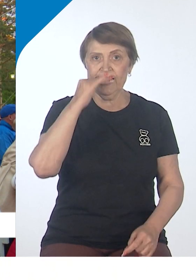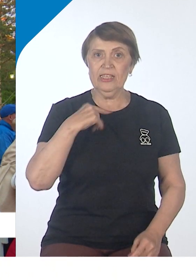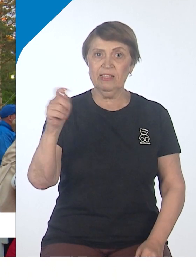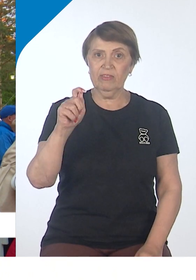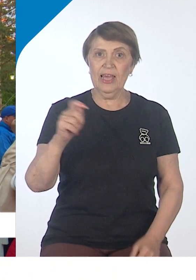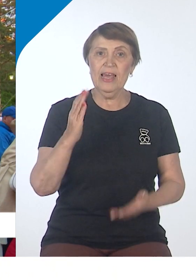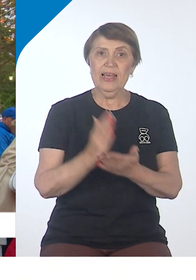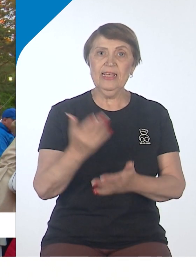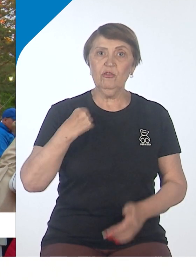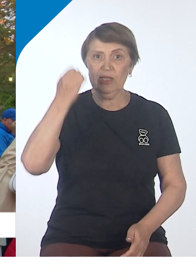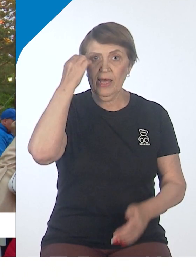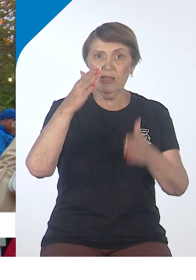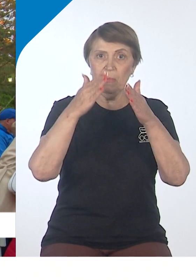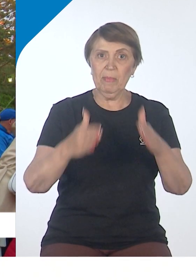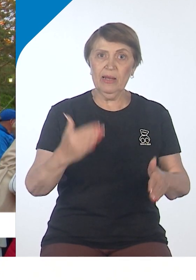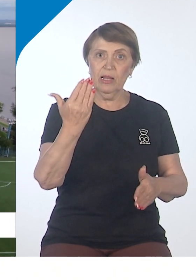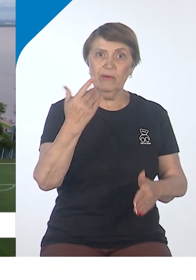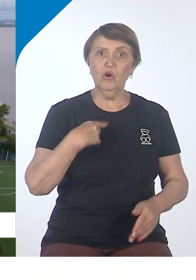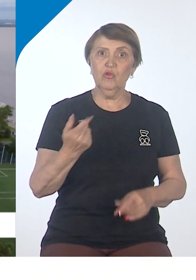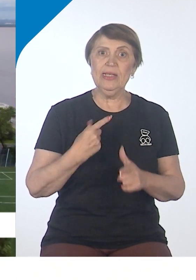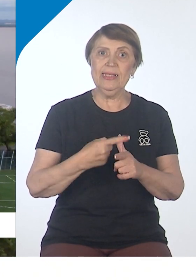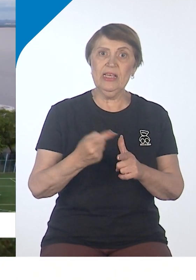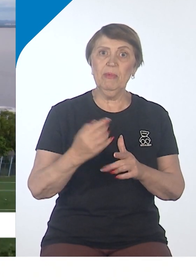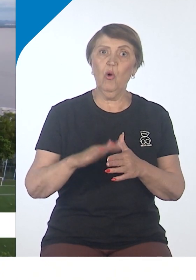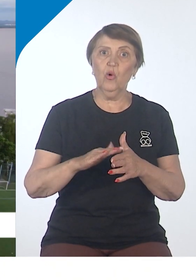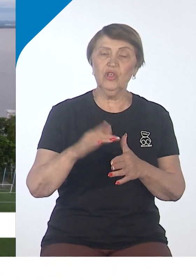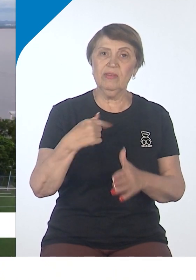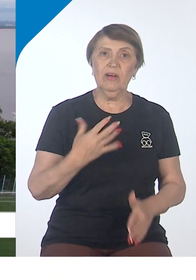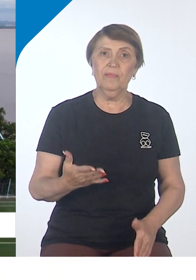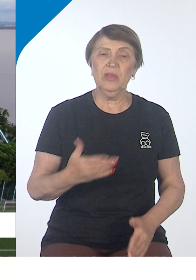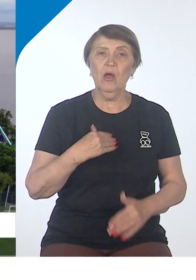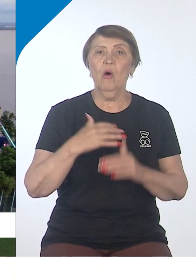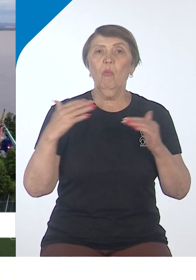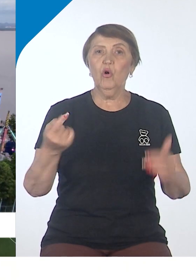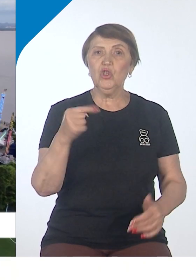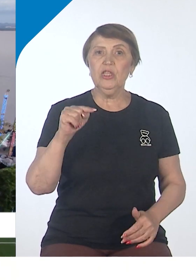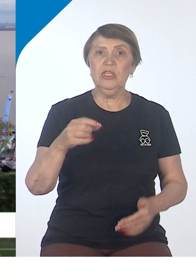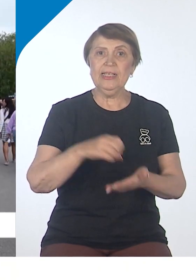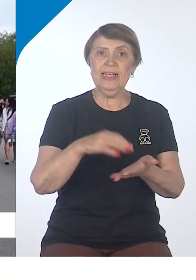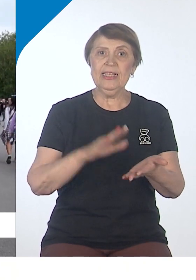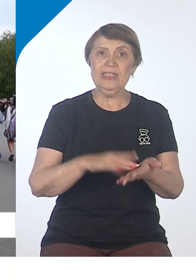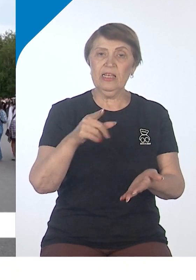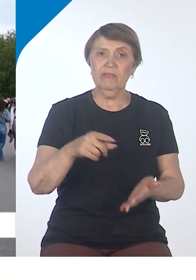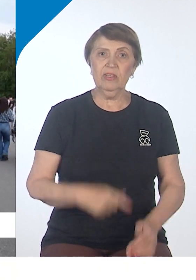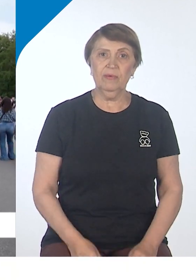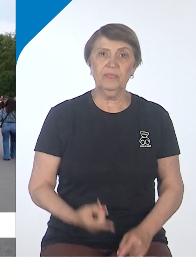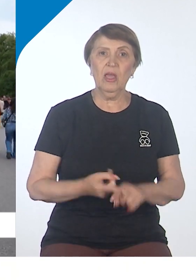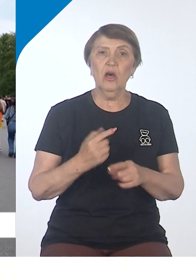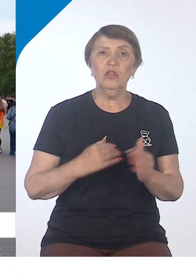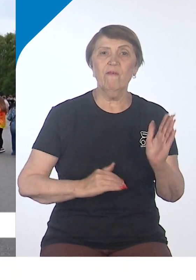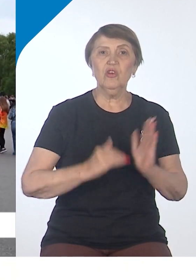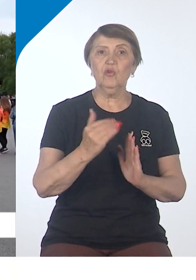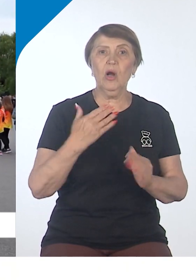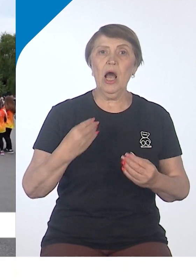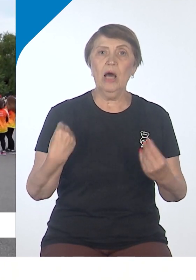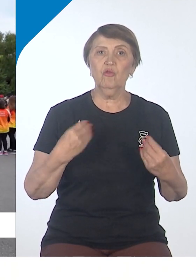мемориале его имя, отчество. Больше тысячи человек уже на данный момент зарегистрировано. Это высокая активность по региону?